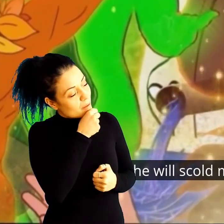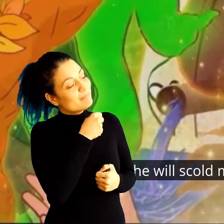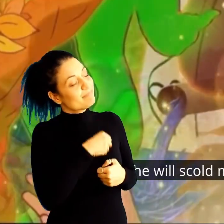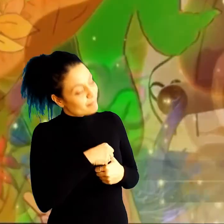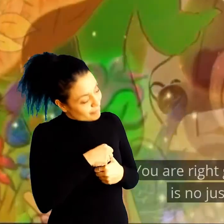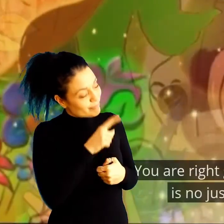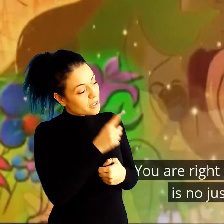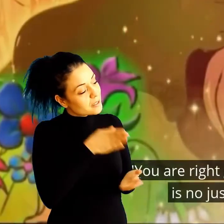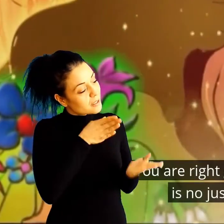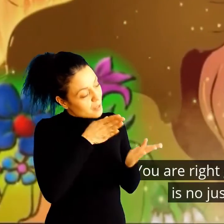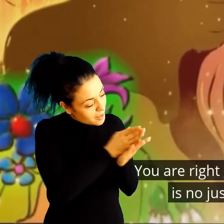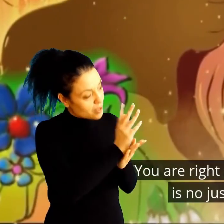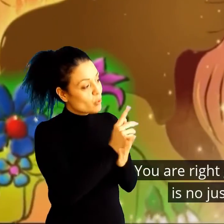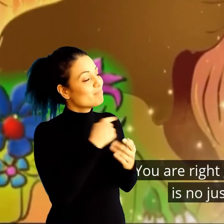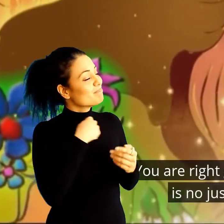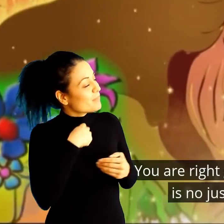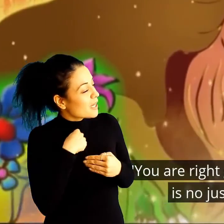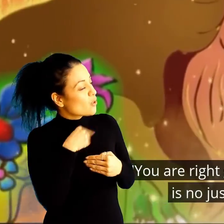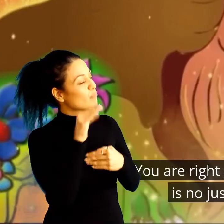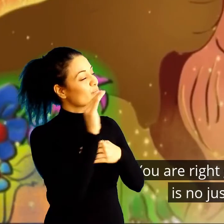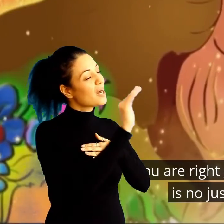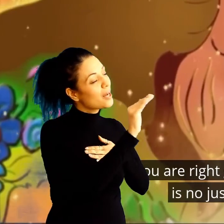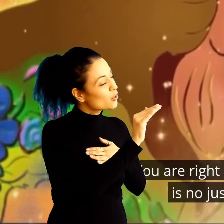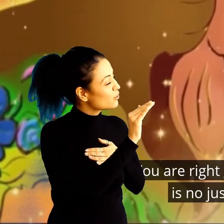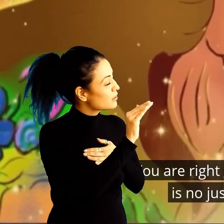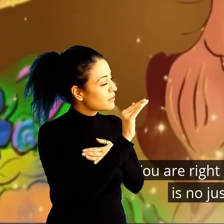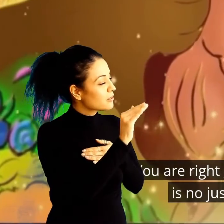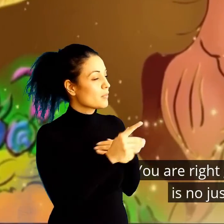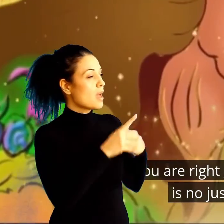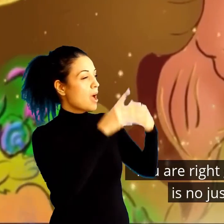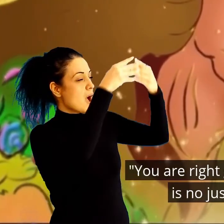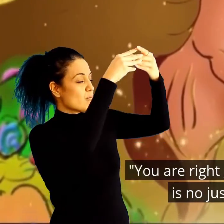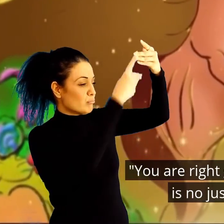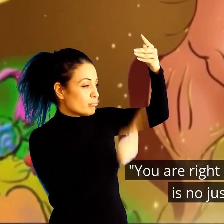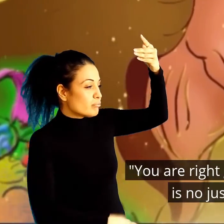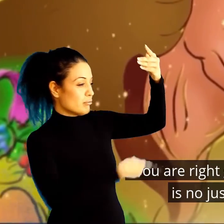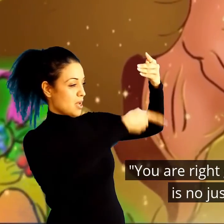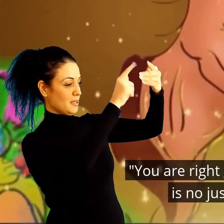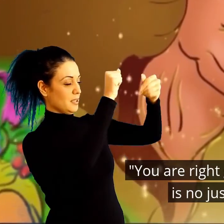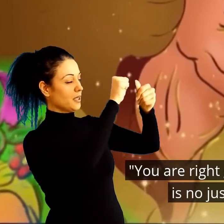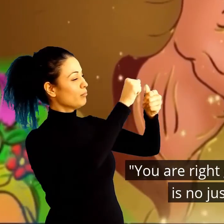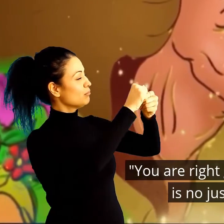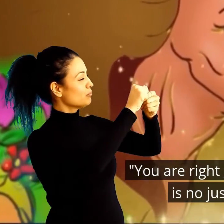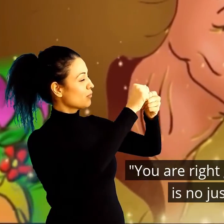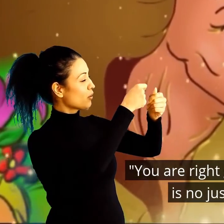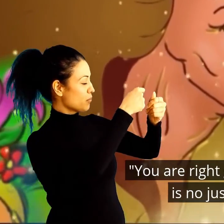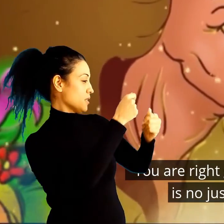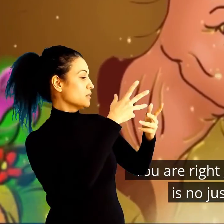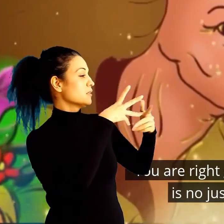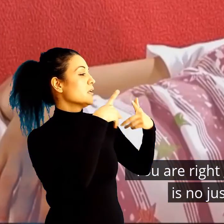девојчето. Е, така си е, девојче. Кај што има сила, нема правдина.